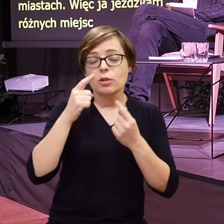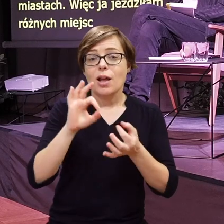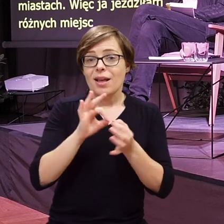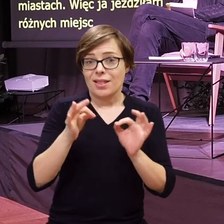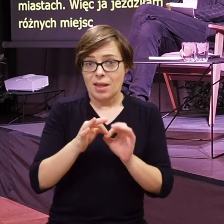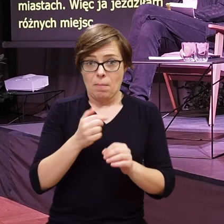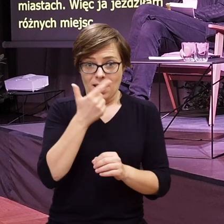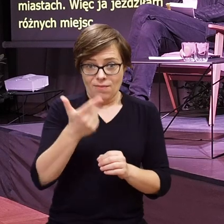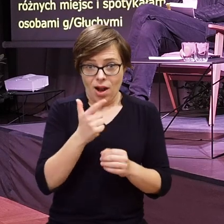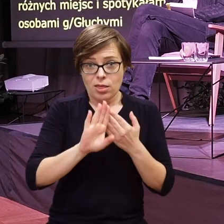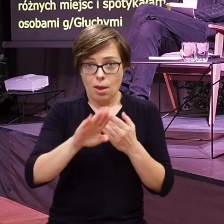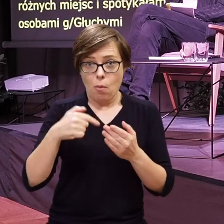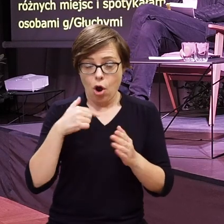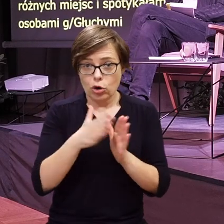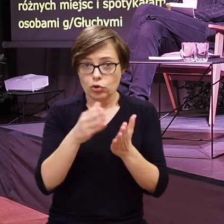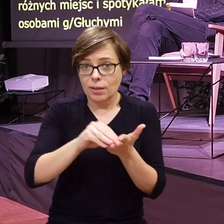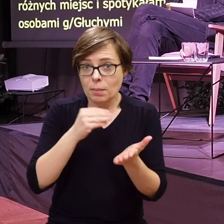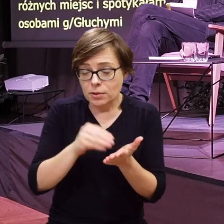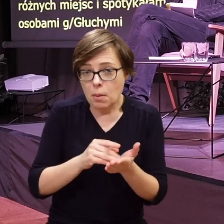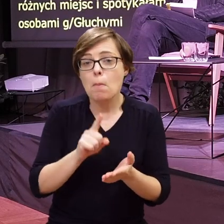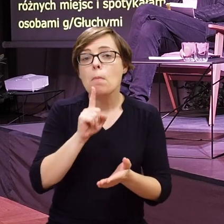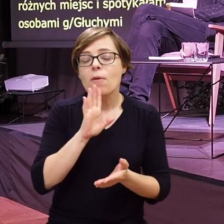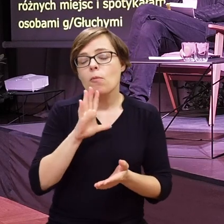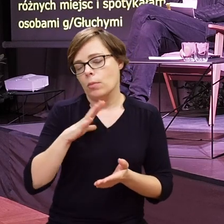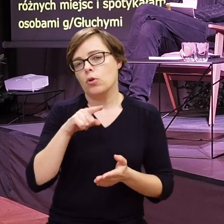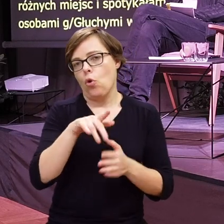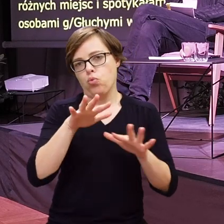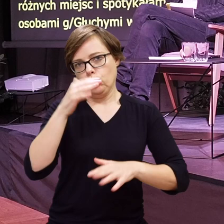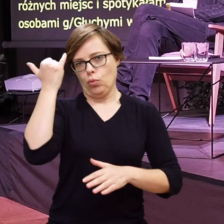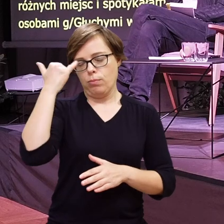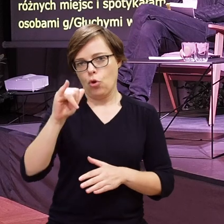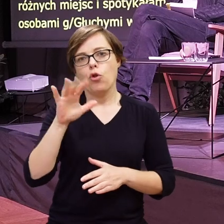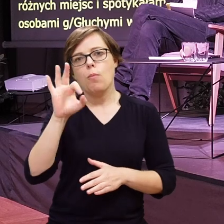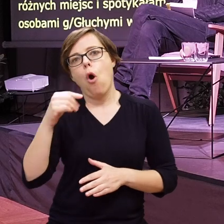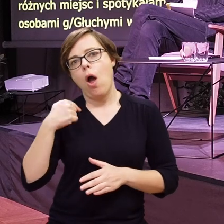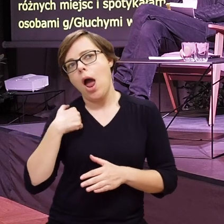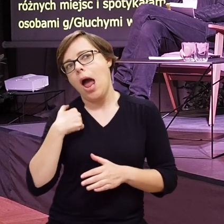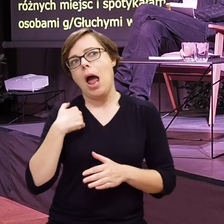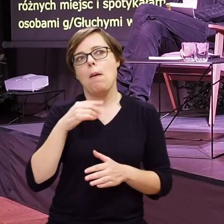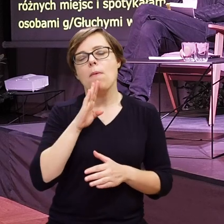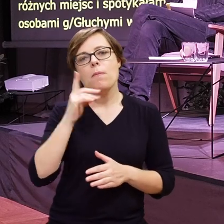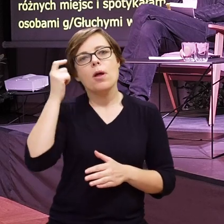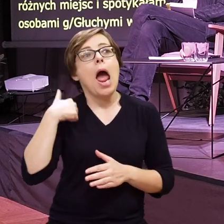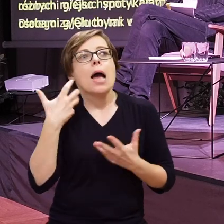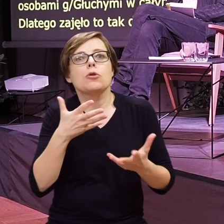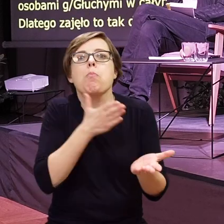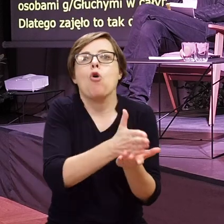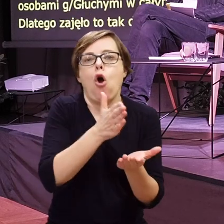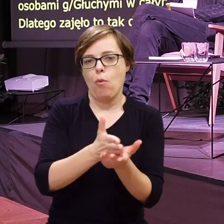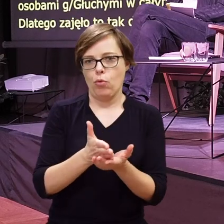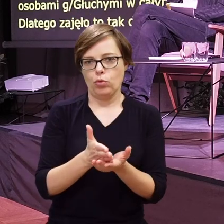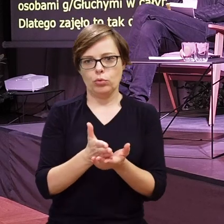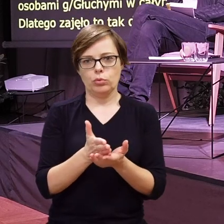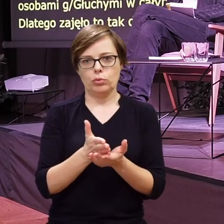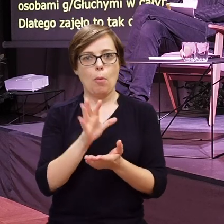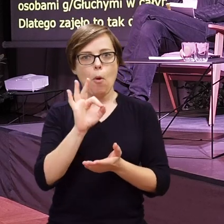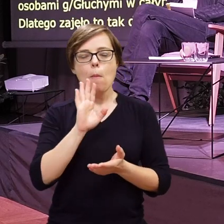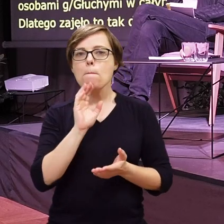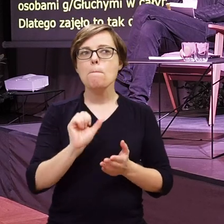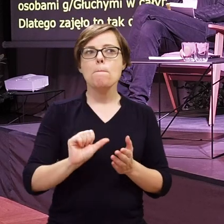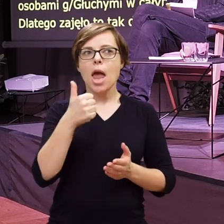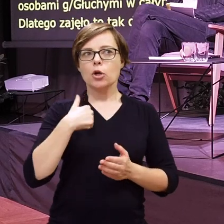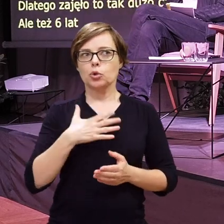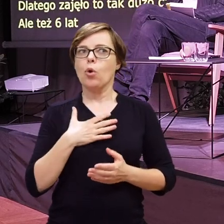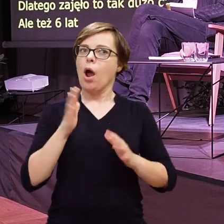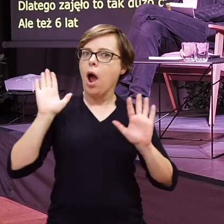Ale myślę, że gdybym napisała tę książkę po dwóch latach, to pewnie bardzo bym się pomyliła. Mogłabym wyjść z takiego założenia, że ja chcę komuś pomóc na przykład,